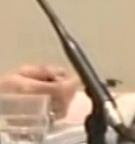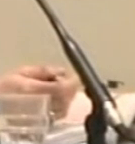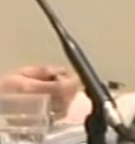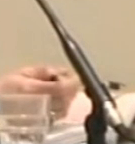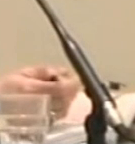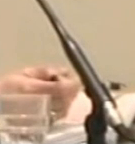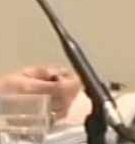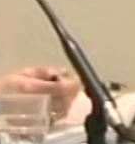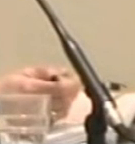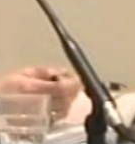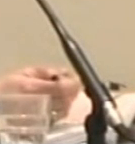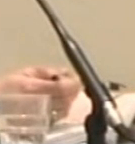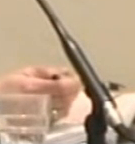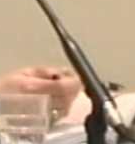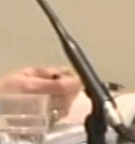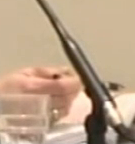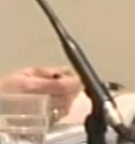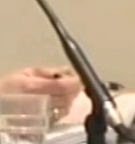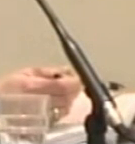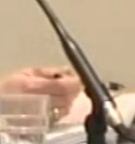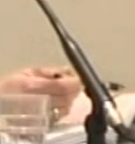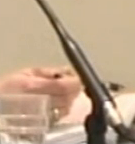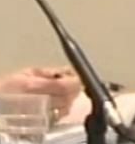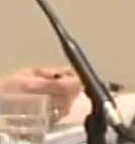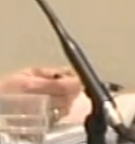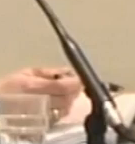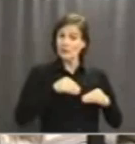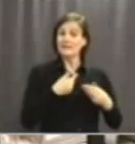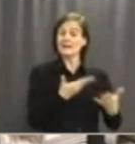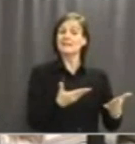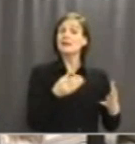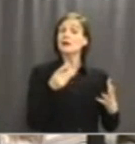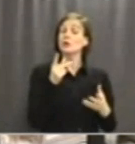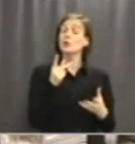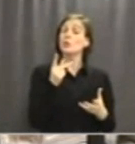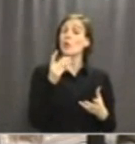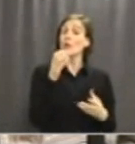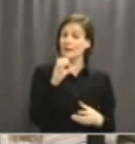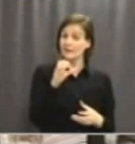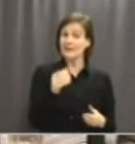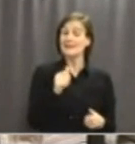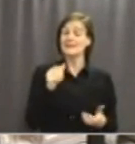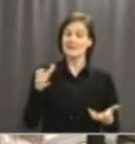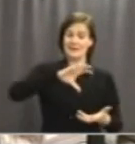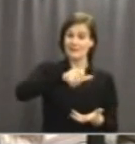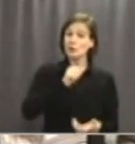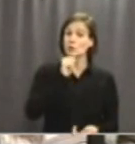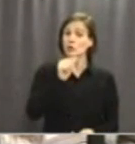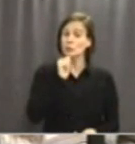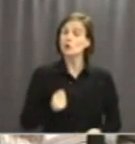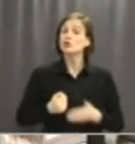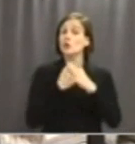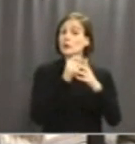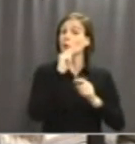Kommunstyrelsen har föreslagit följande. Uppdrag ges till kommunstyrelsen att genom destination Jönköping stödja